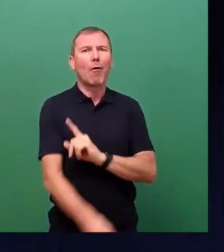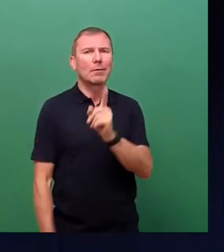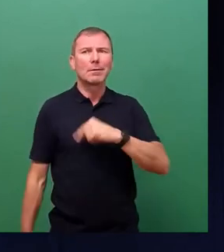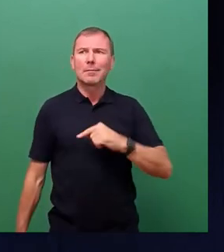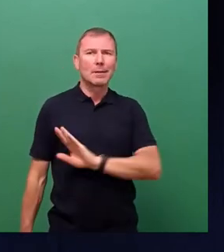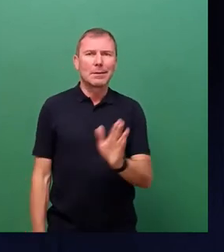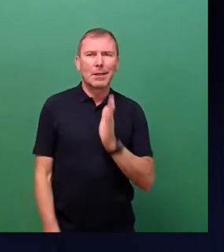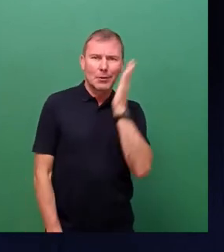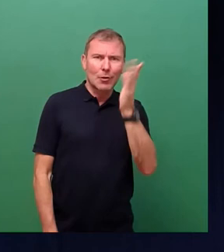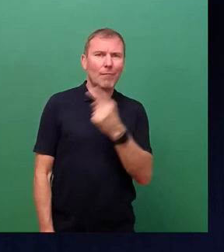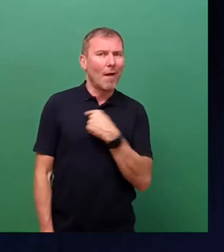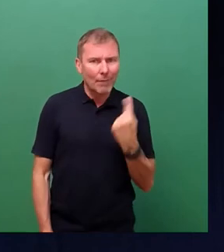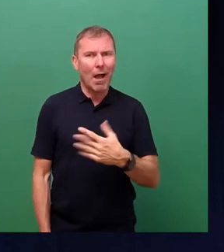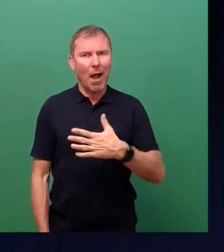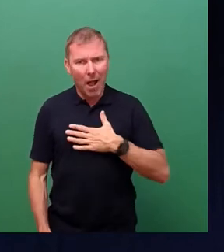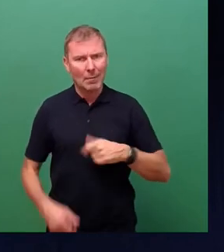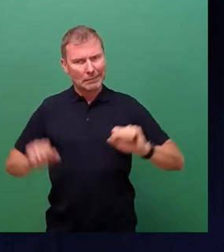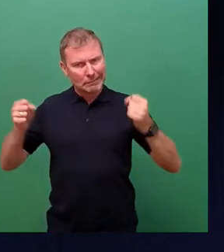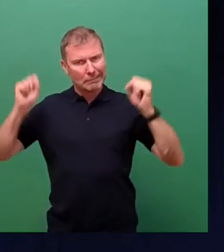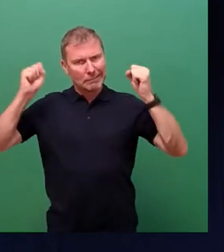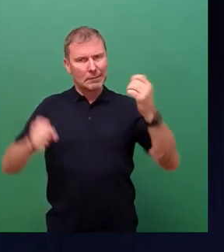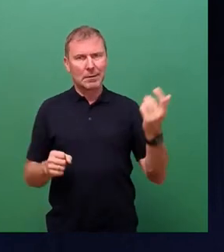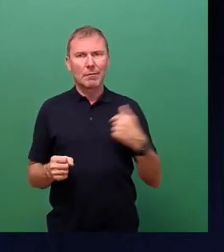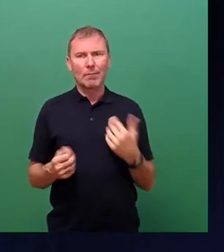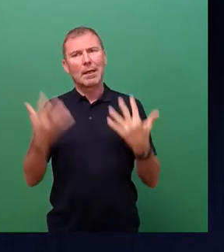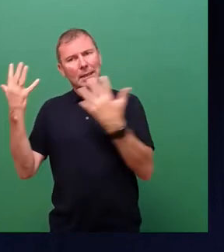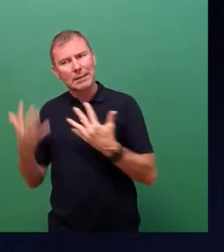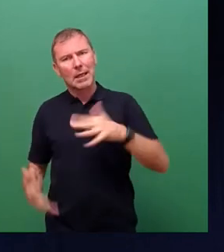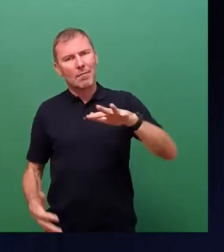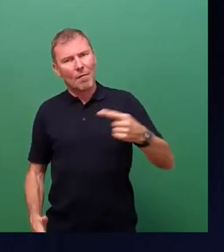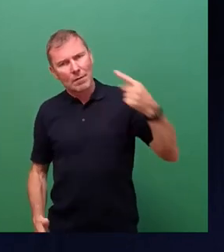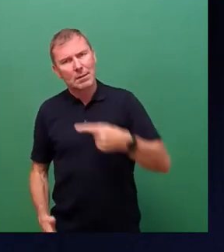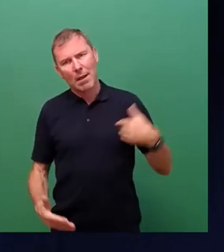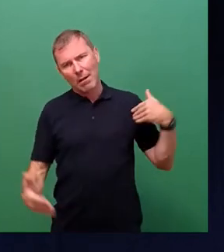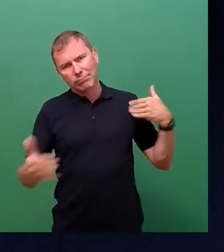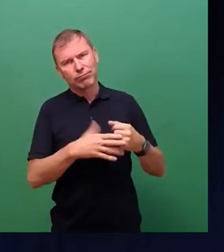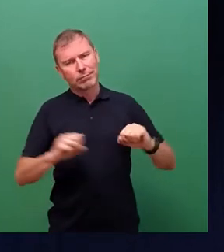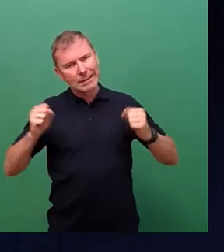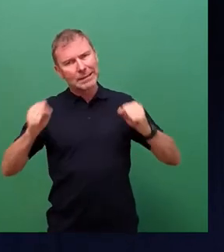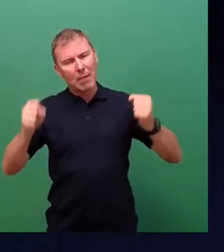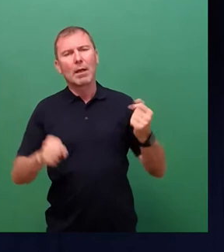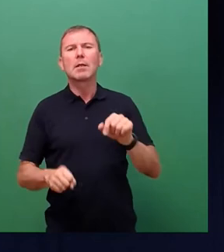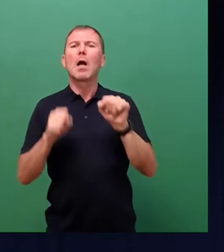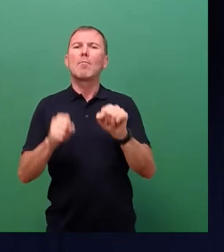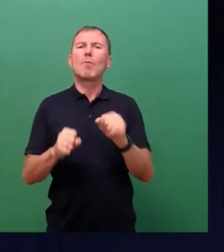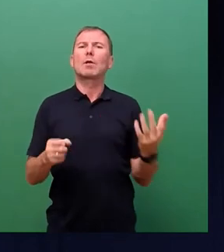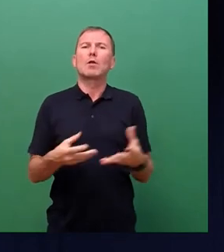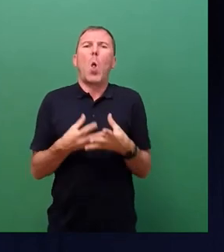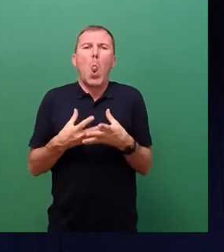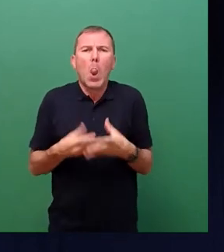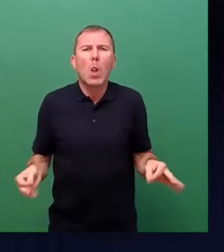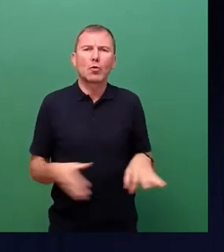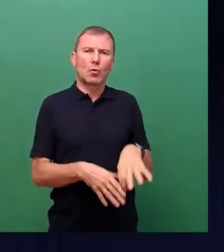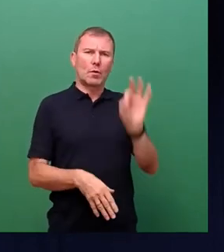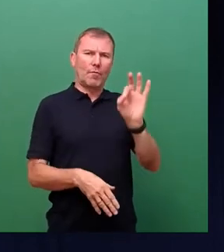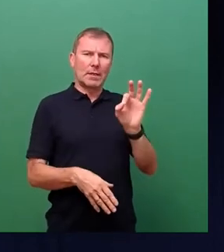Wir haben nicht geschlafen. Wir haben 15 Jahre oder 10 Jahre lang jetzt gearbeitet, um die Möglichkeiten und die Lösungen zu finden, um diese